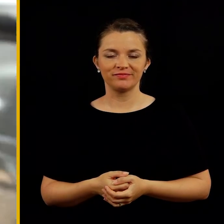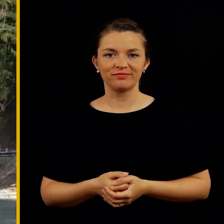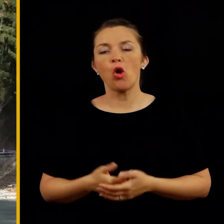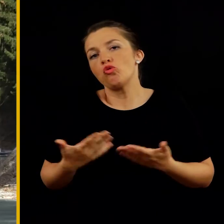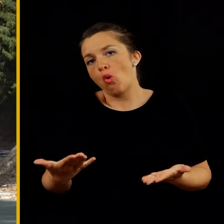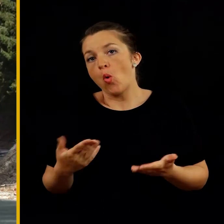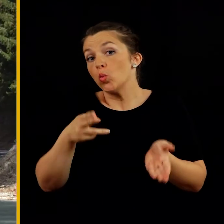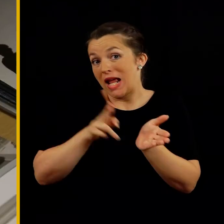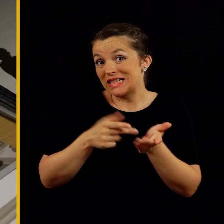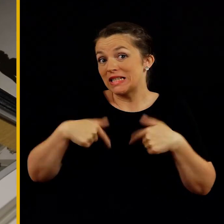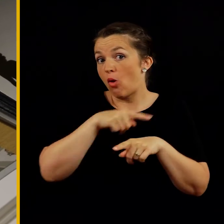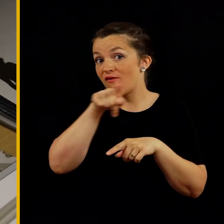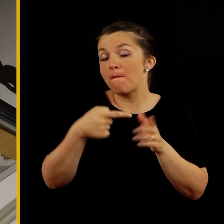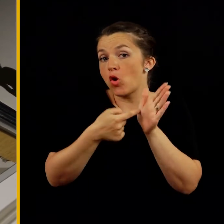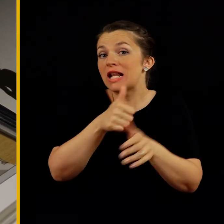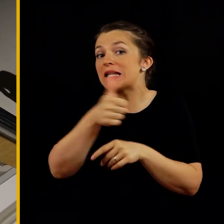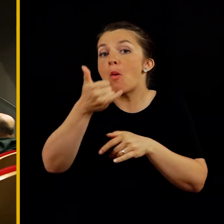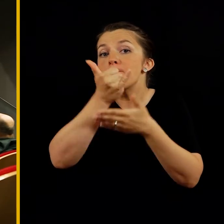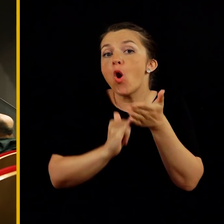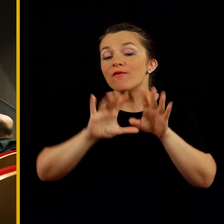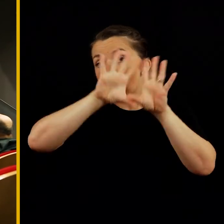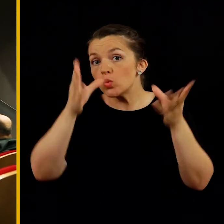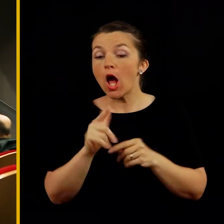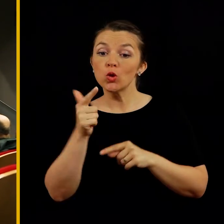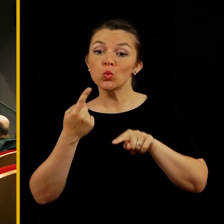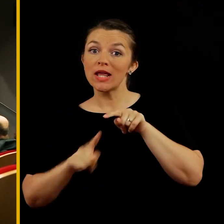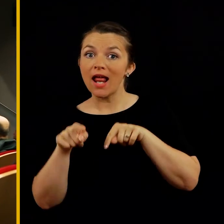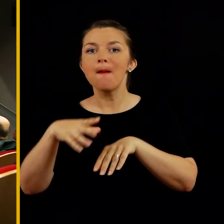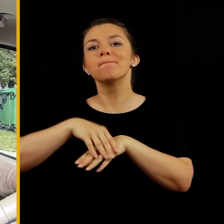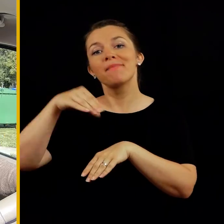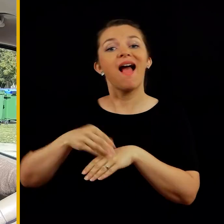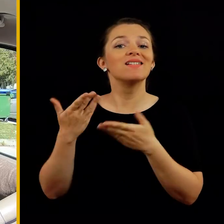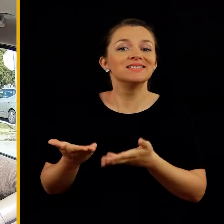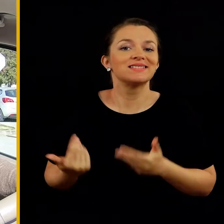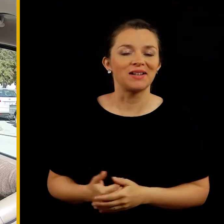No, v resnici smo vam pokazali samo polovico vsega, drugi dele seveda praksa.